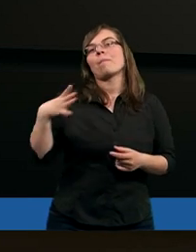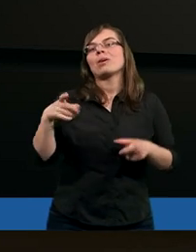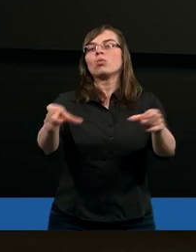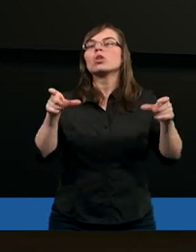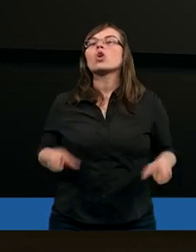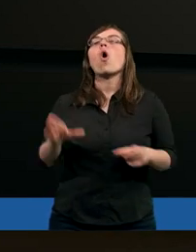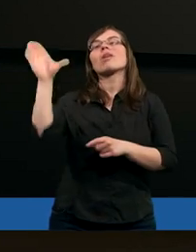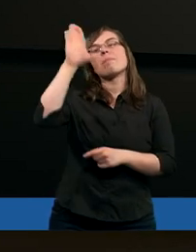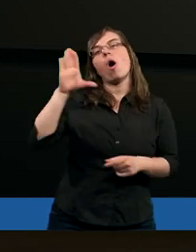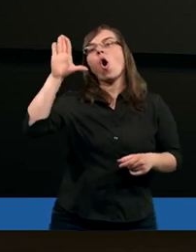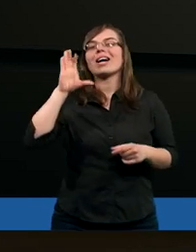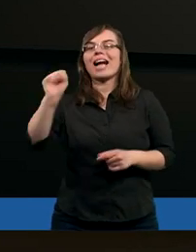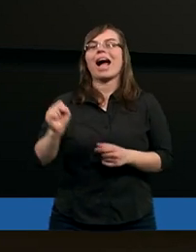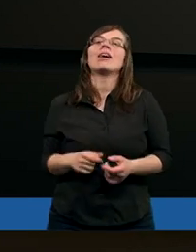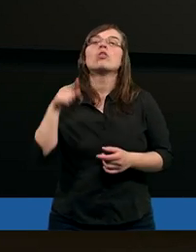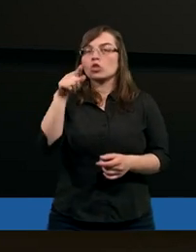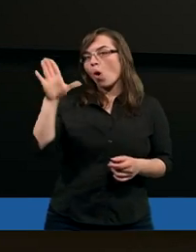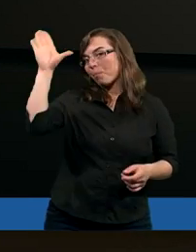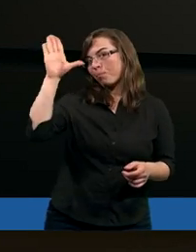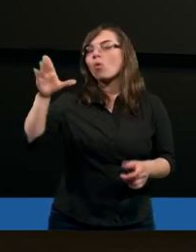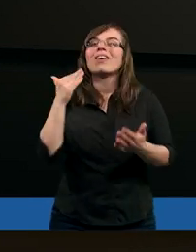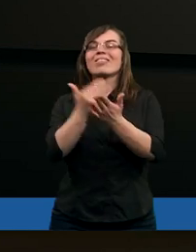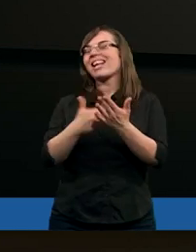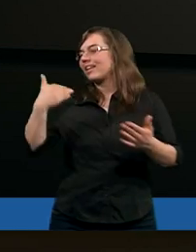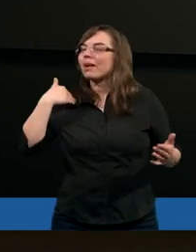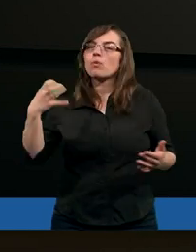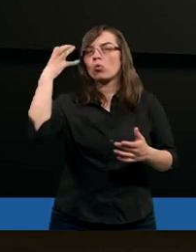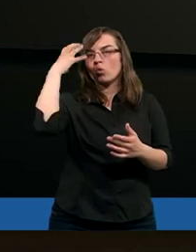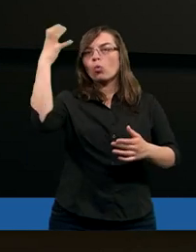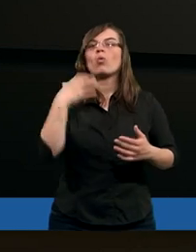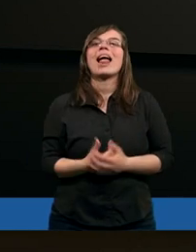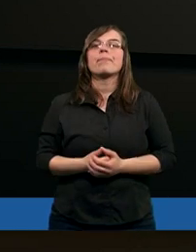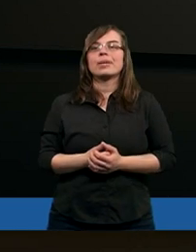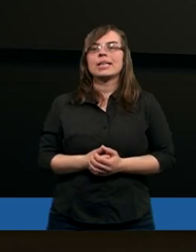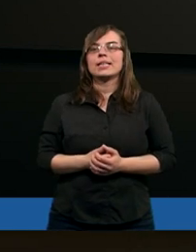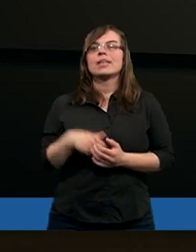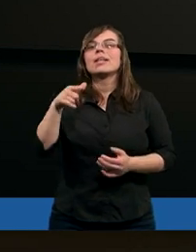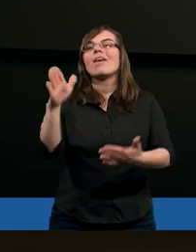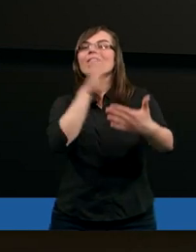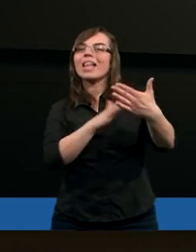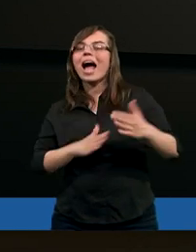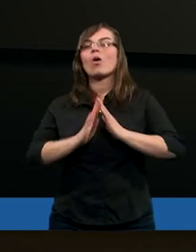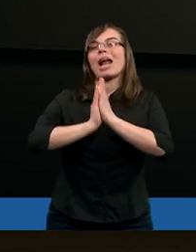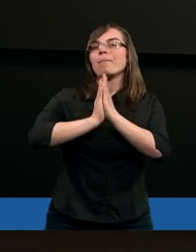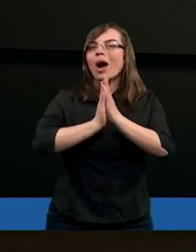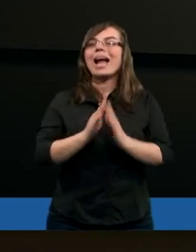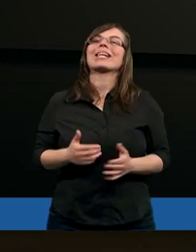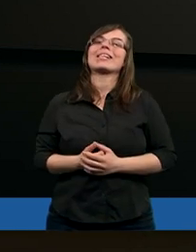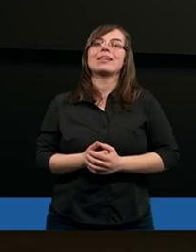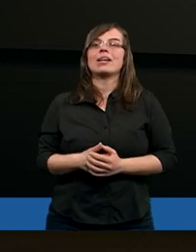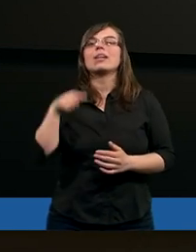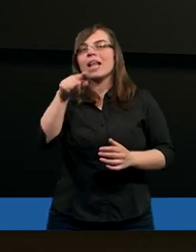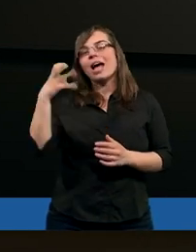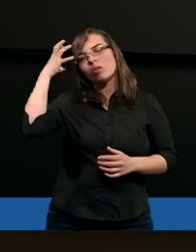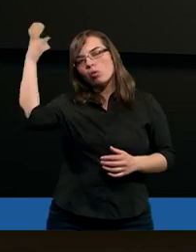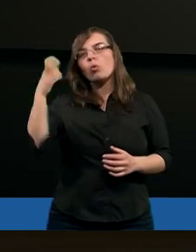To był tron Boga. Bo Bóg w zasadzie był królem. W narodach pogańskich,